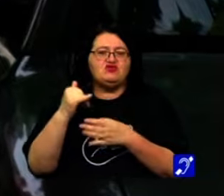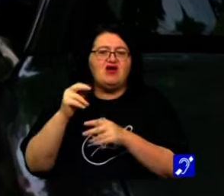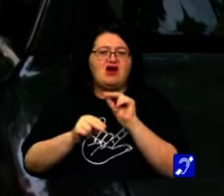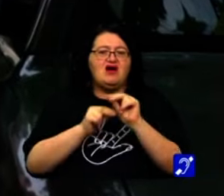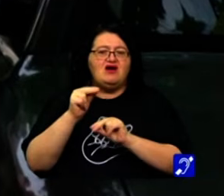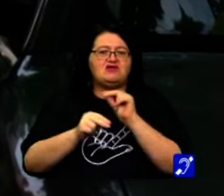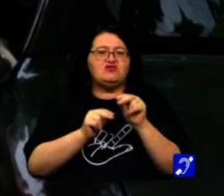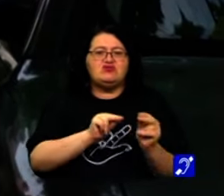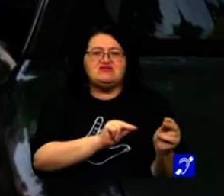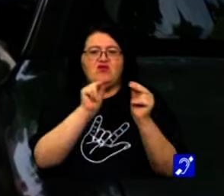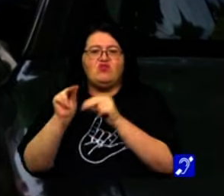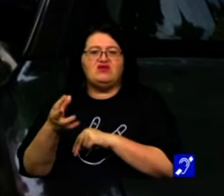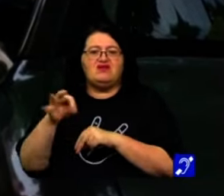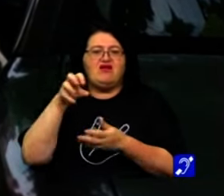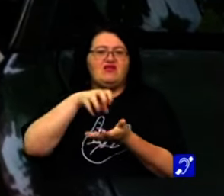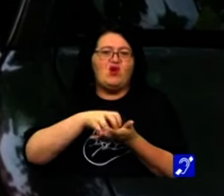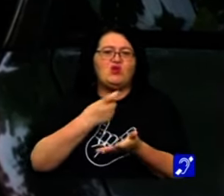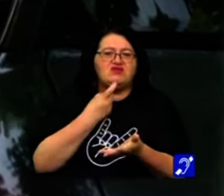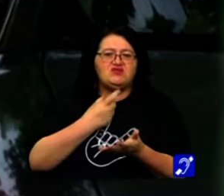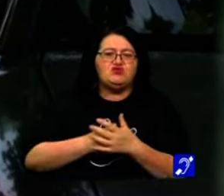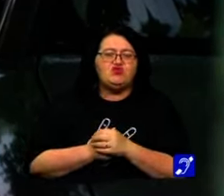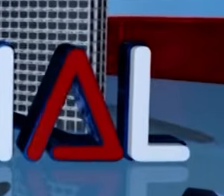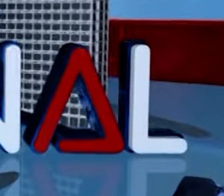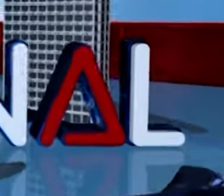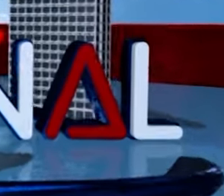asociație s-au mutat într-o altă locație din Timișoara.